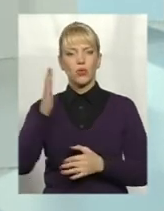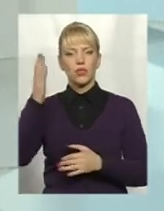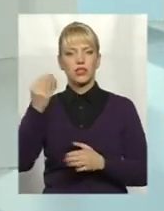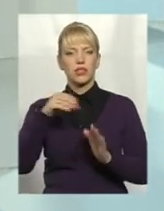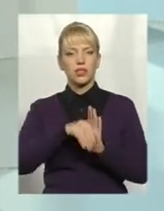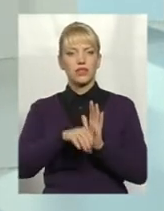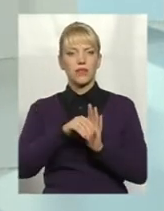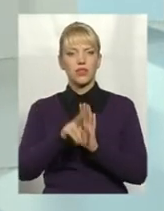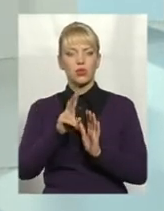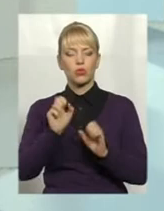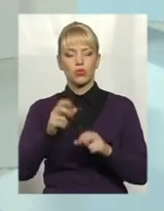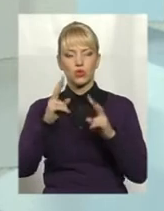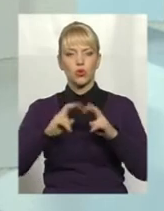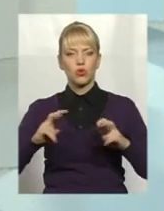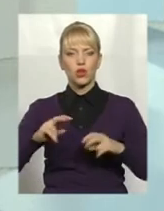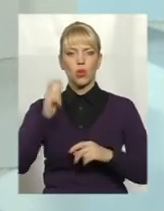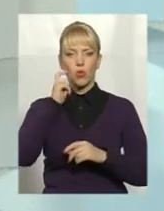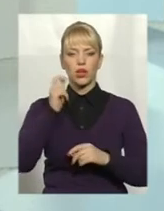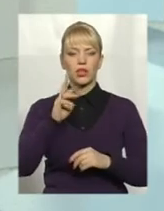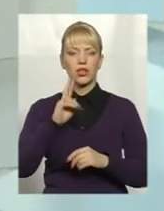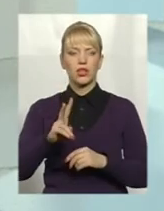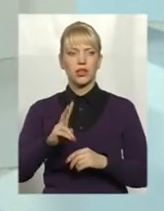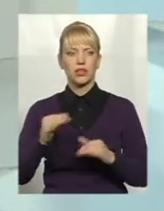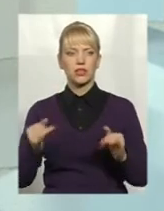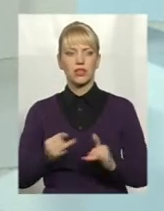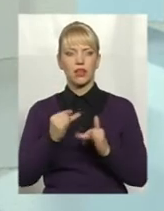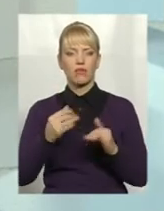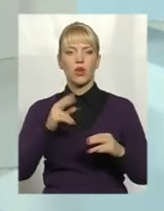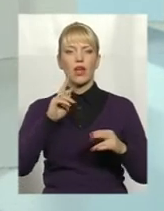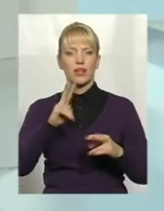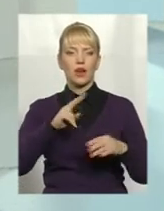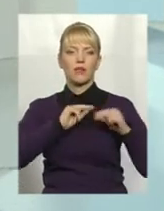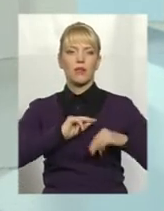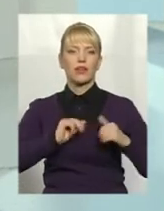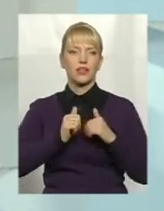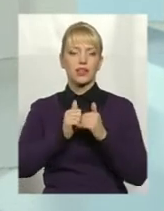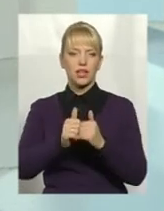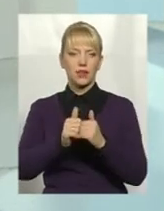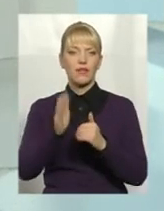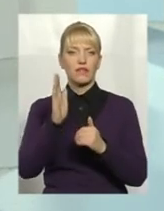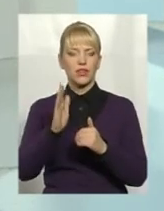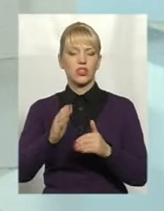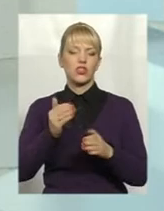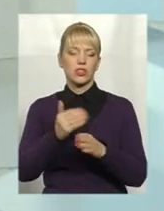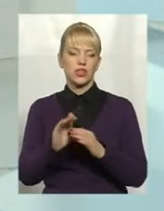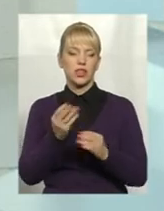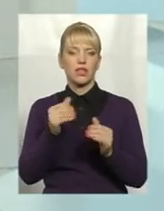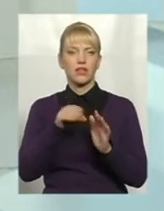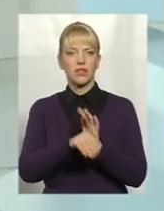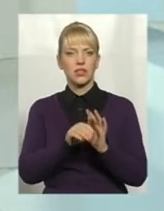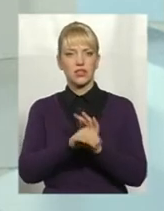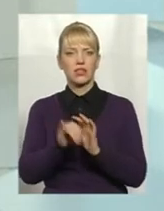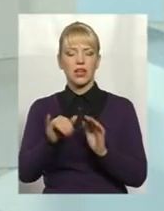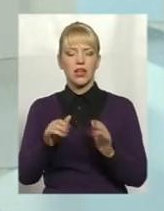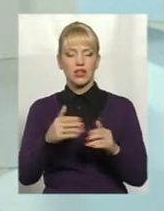можуть розглядати Україну, все ж таки теж дуже цікавим як партнером і в частині інвестицій, і в частині